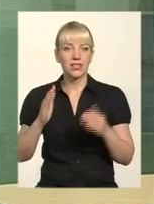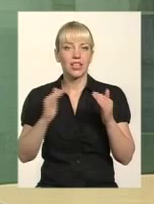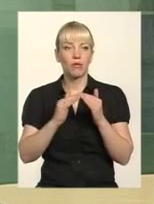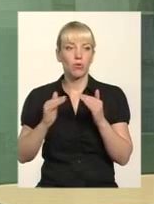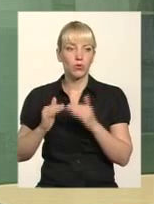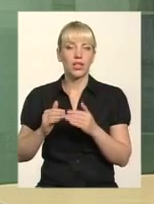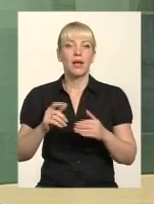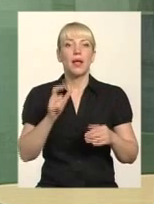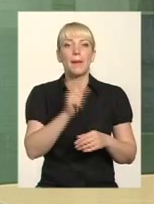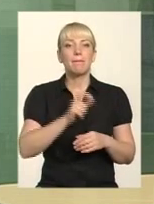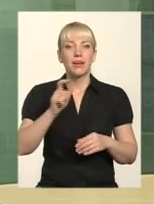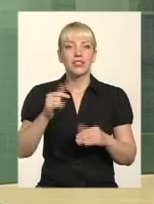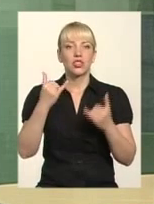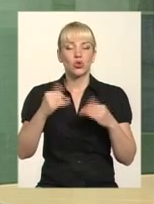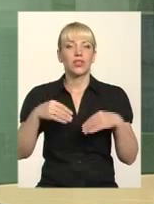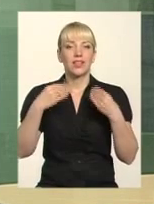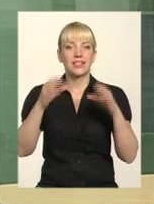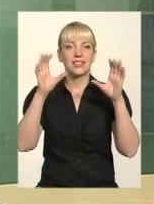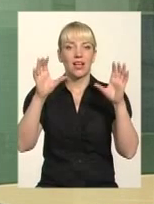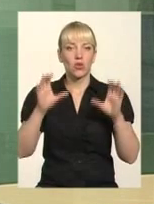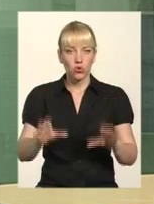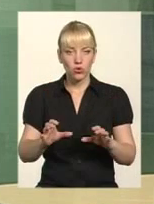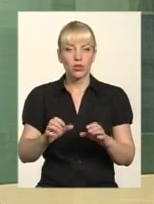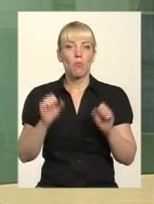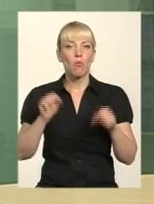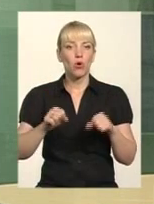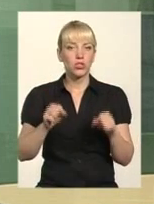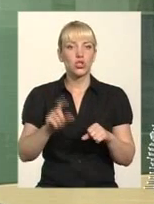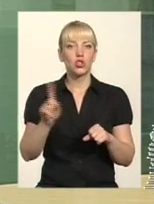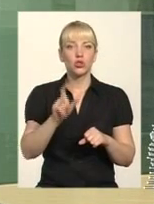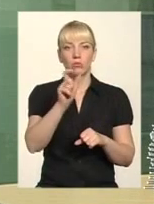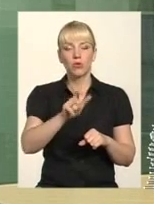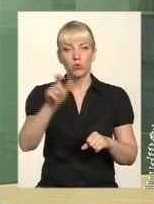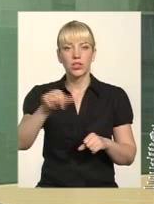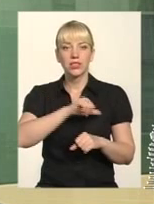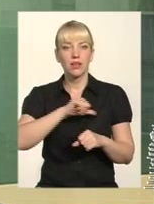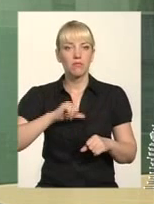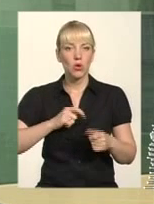законодавча можливість для того, щоб вони самі управляли своїм будинком.